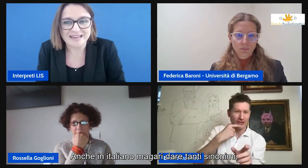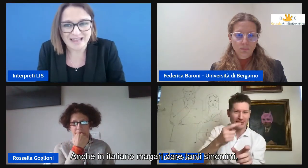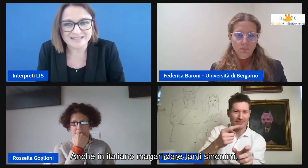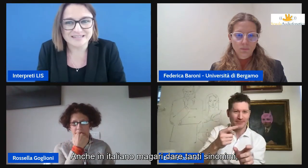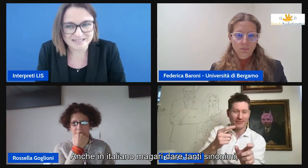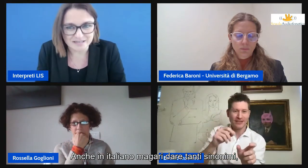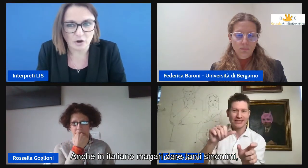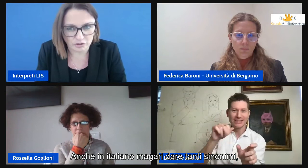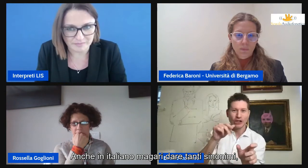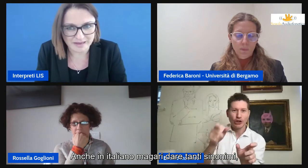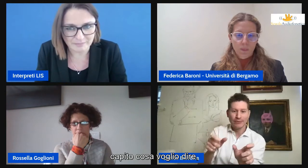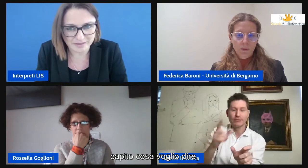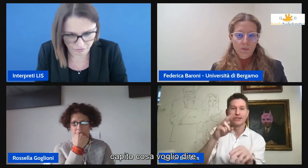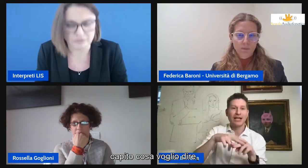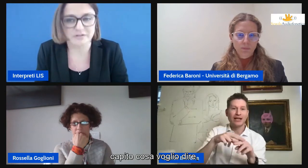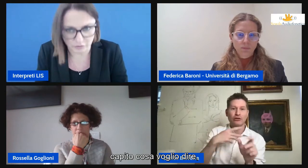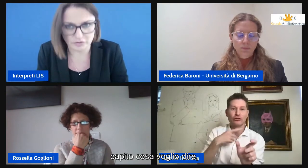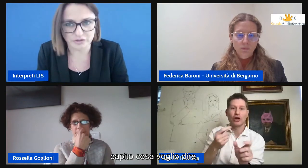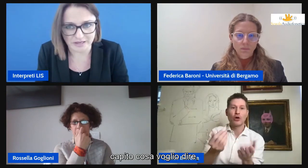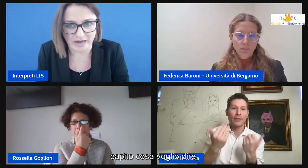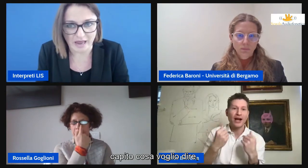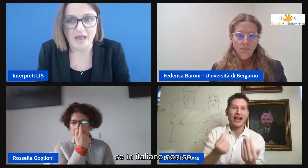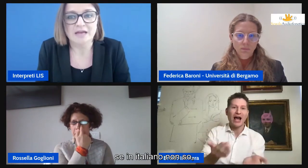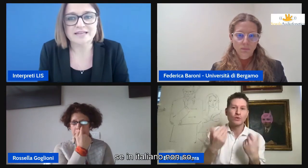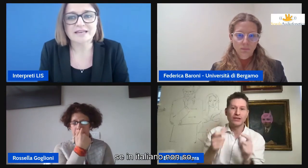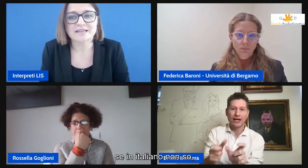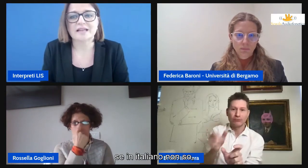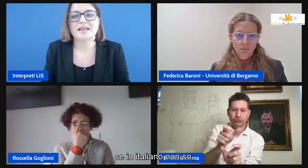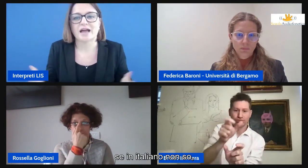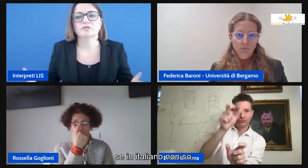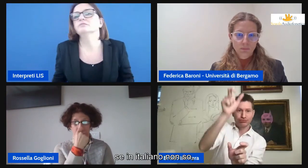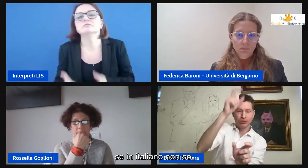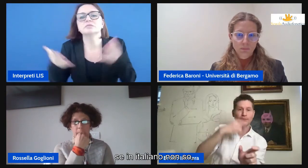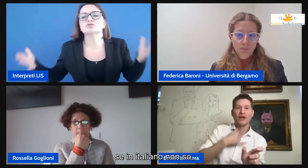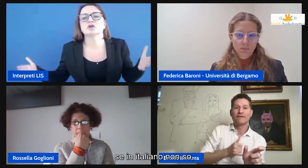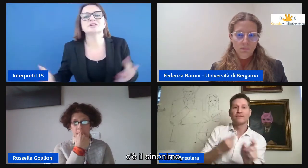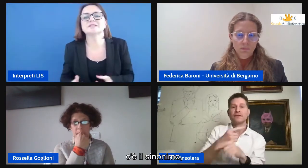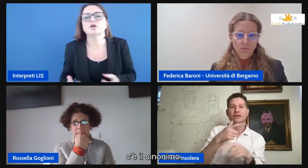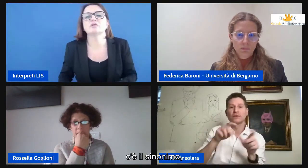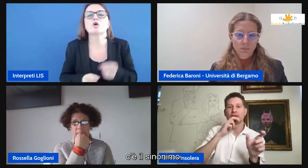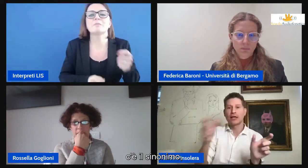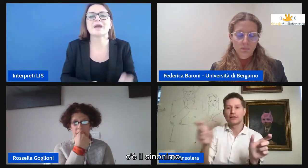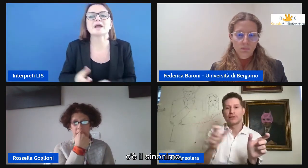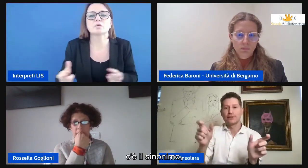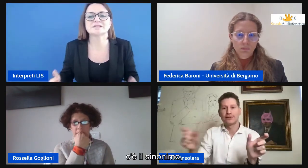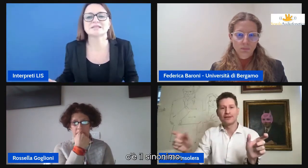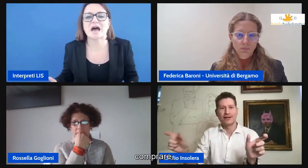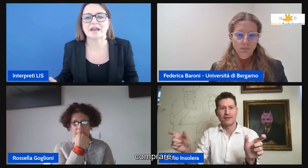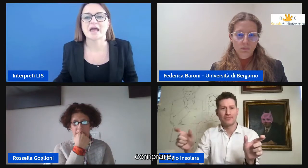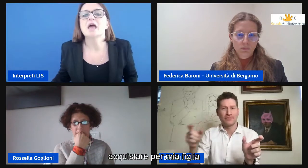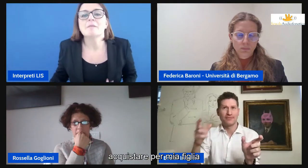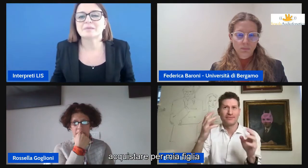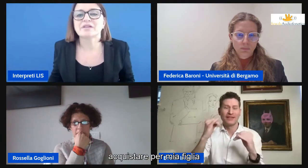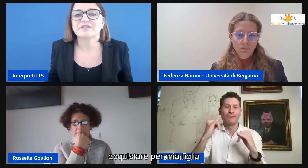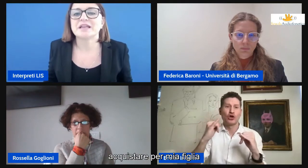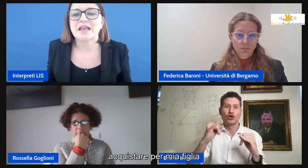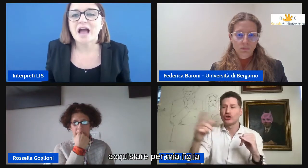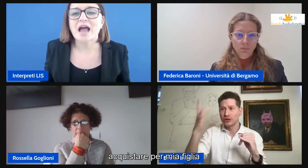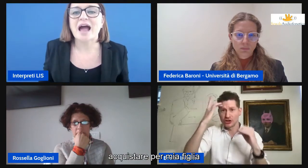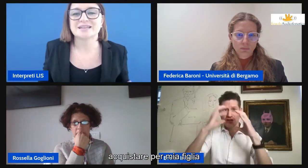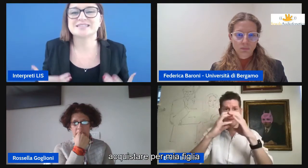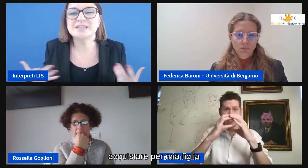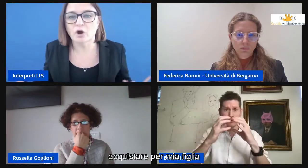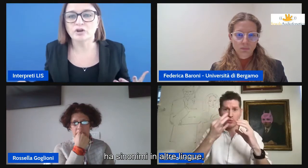dare tanti sinonimi capito cosa voglio dire se in italiano non so c'è il sinonimo comprare acquistare per mia